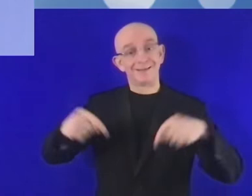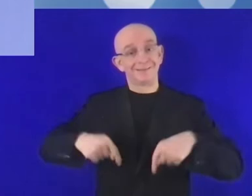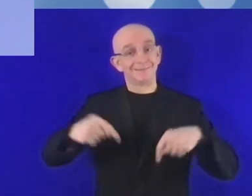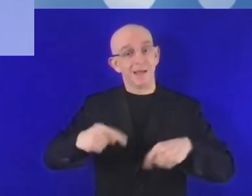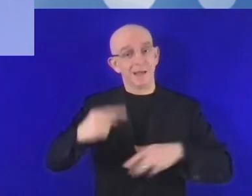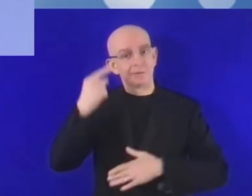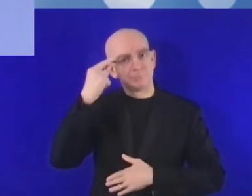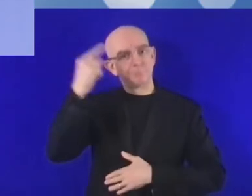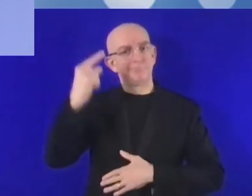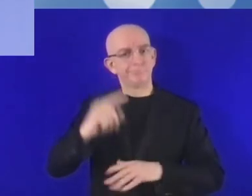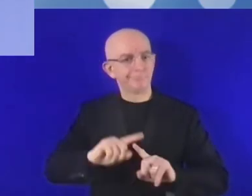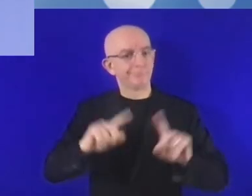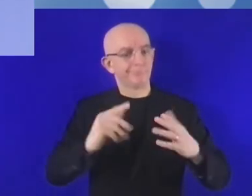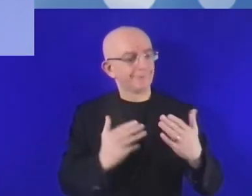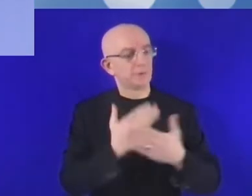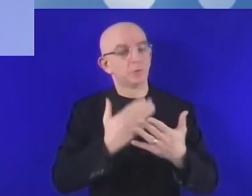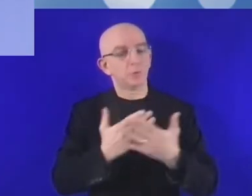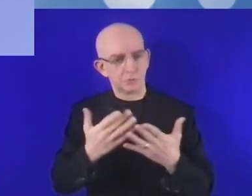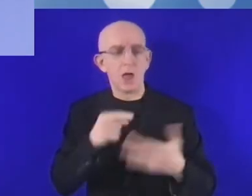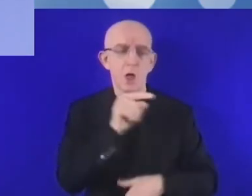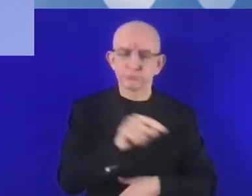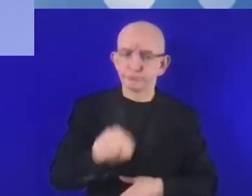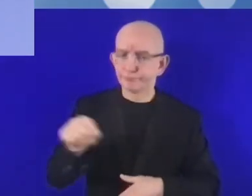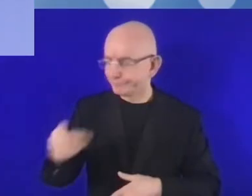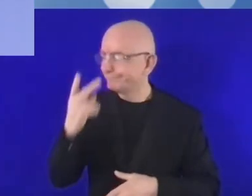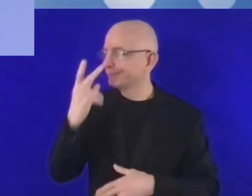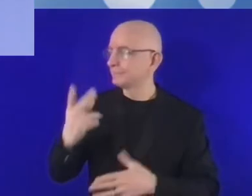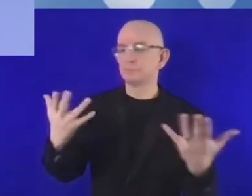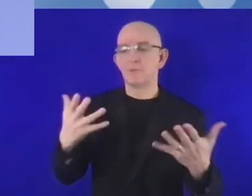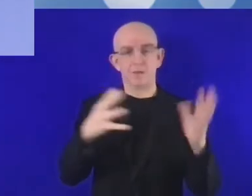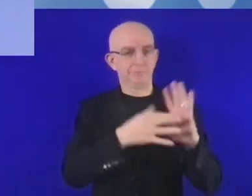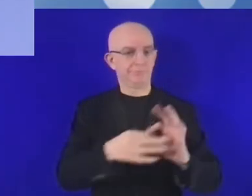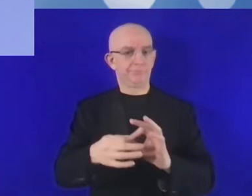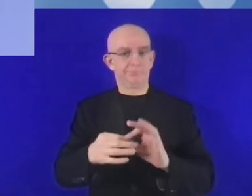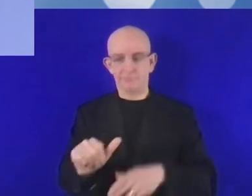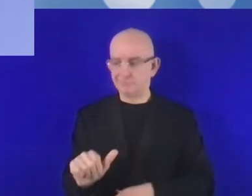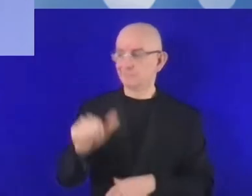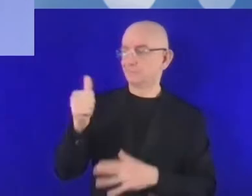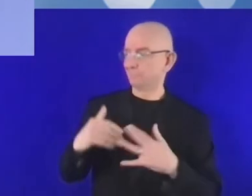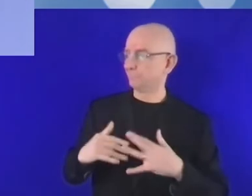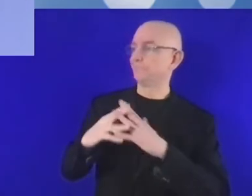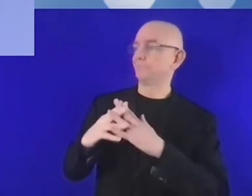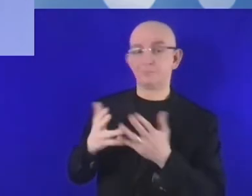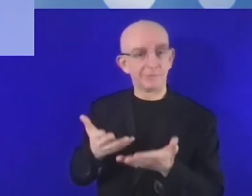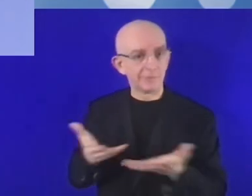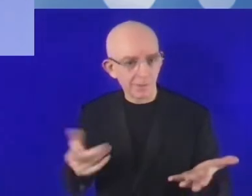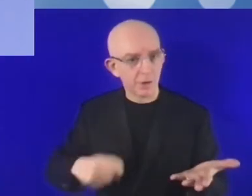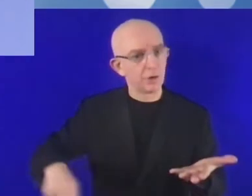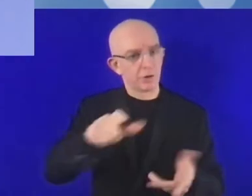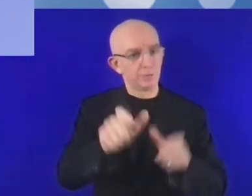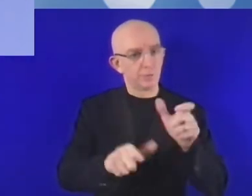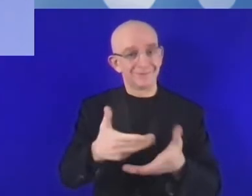innowacje, to są rzeczy i projekty, które zapoczętkowały start-upy. Start-upy, które